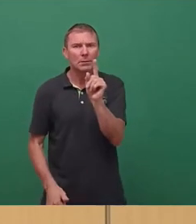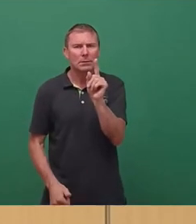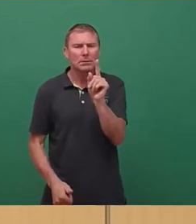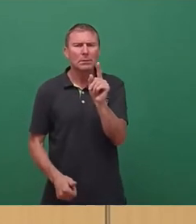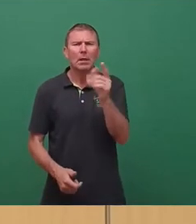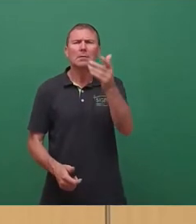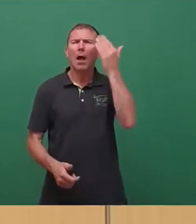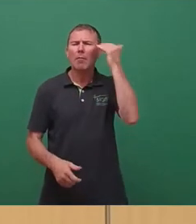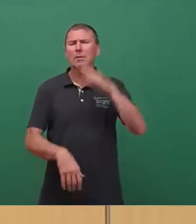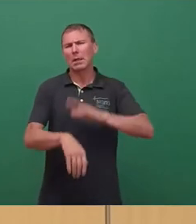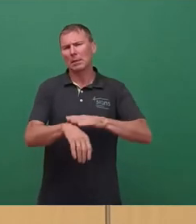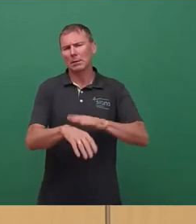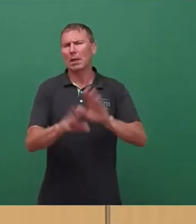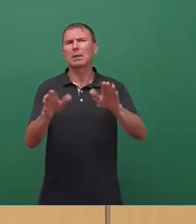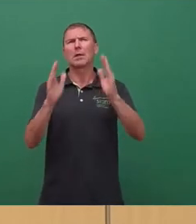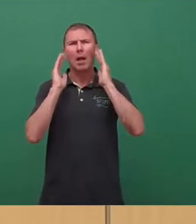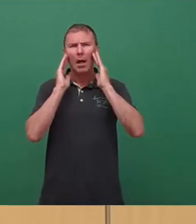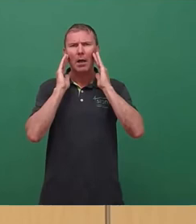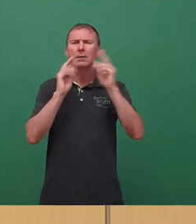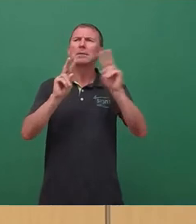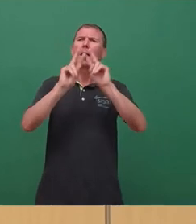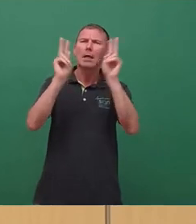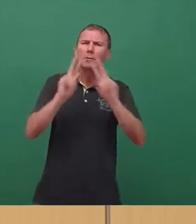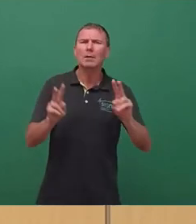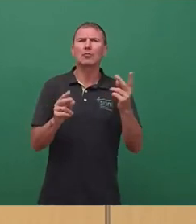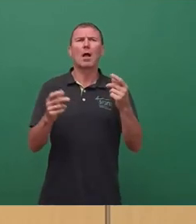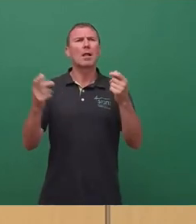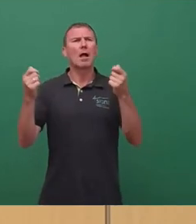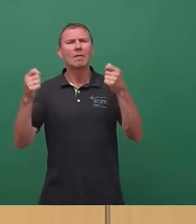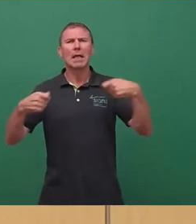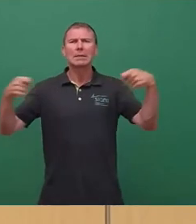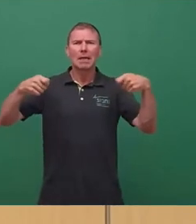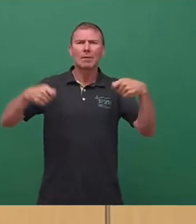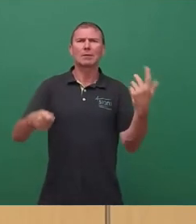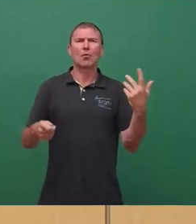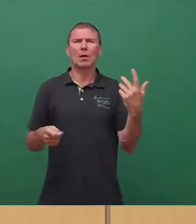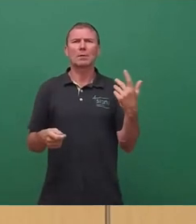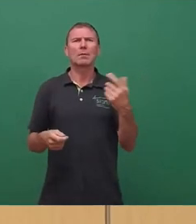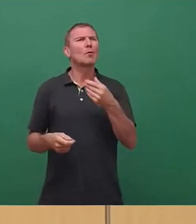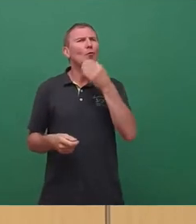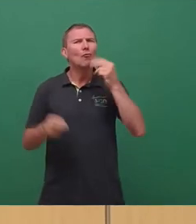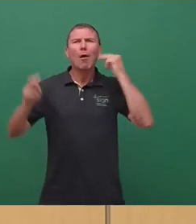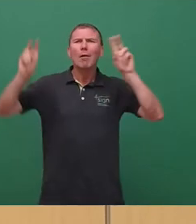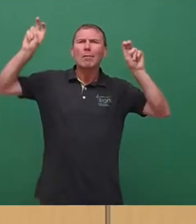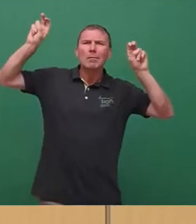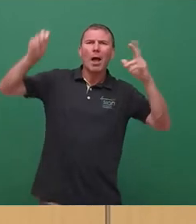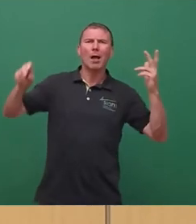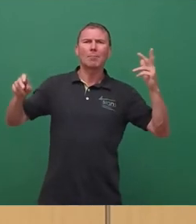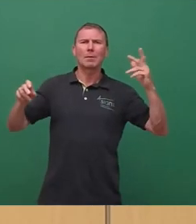für Zeiten, als internationalen Finanzinvestoren mit wohlklingenden Namen ganze